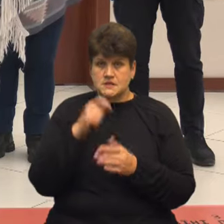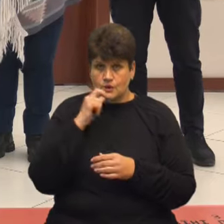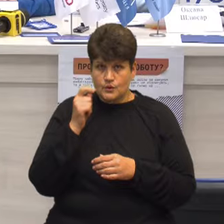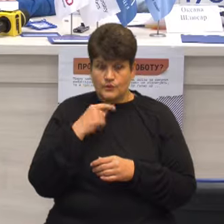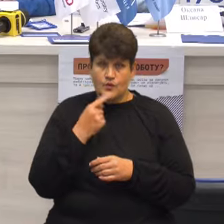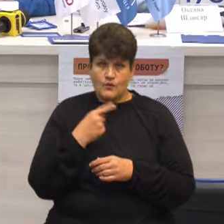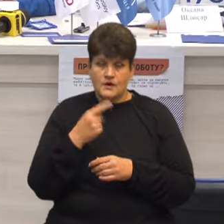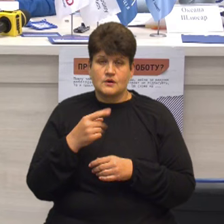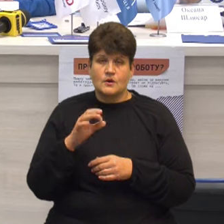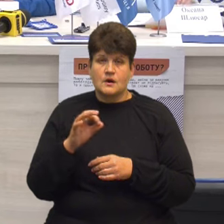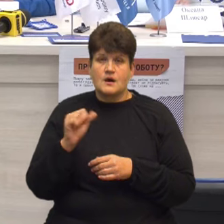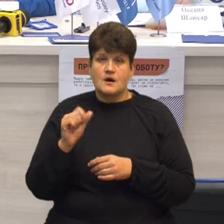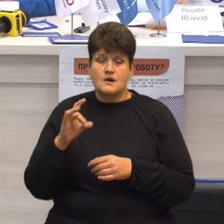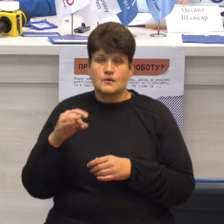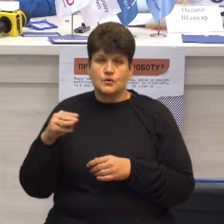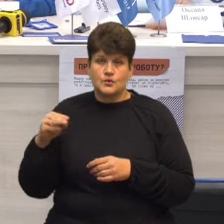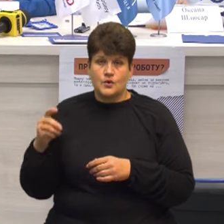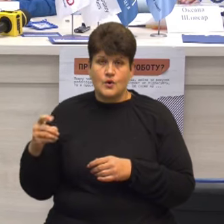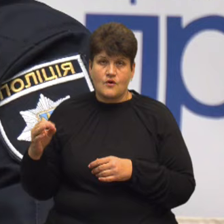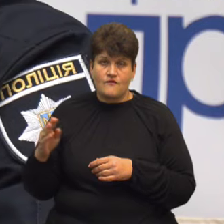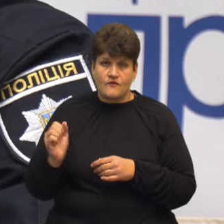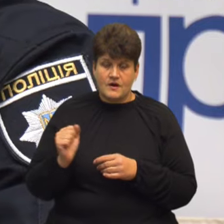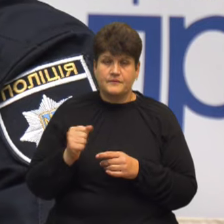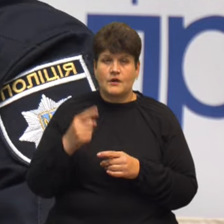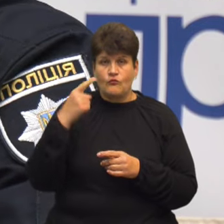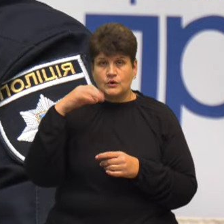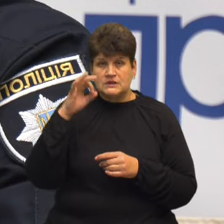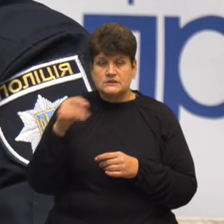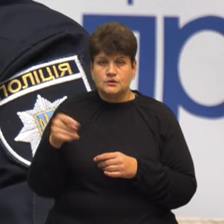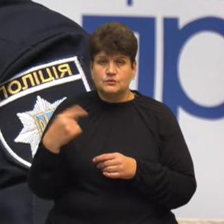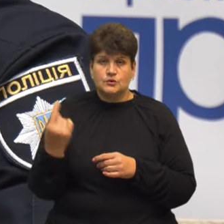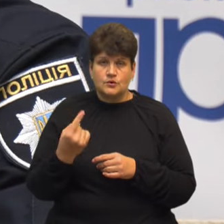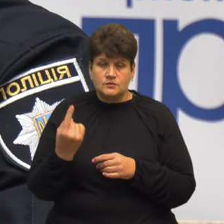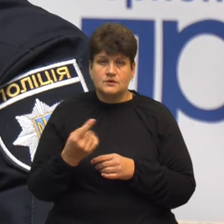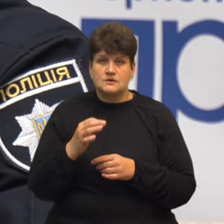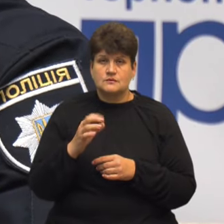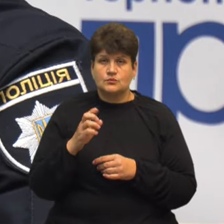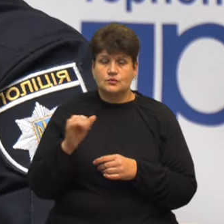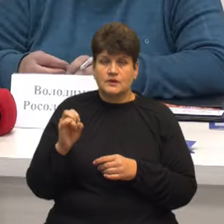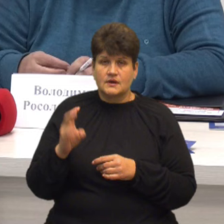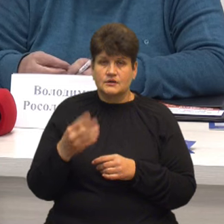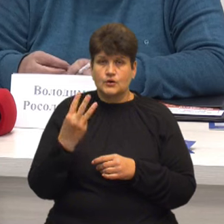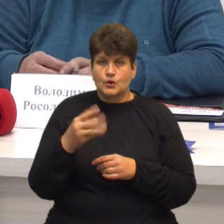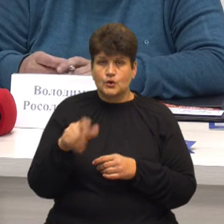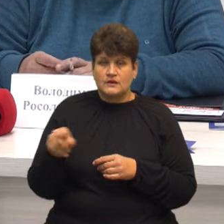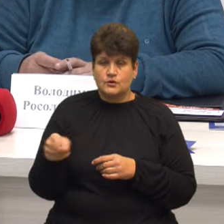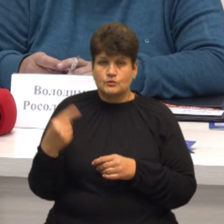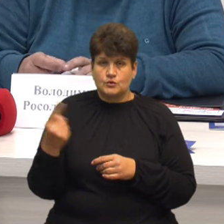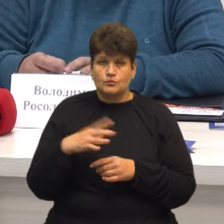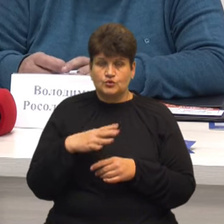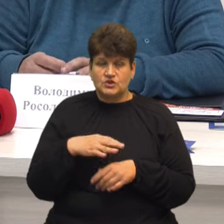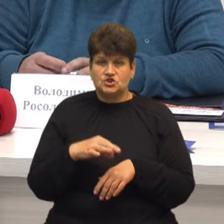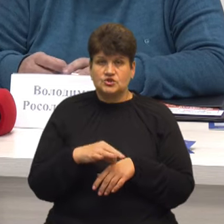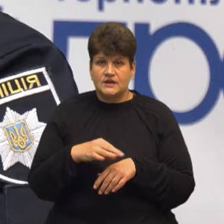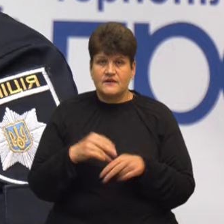Артюхова За словами начальника відділу міграційної поліції в Тернопільській області Олександра Буняка, цьогоріч троє людей на Тернопільщині стали жертвами